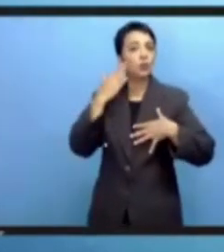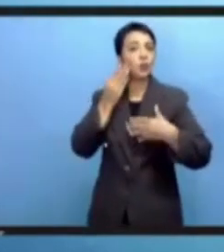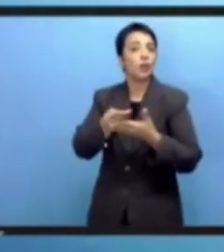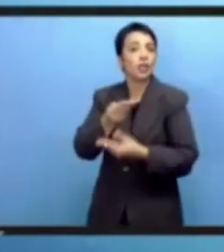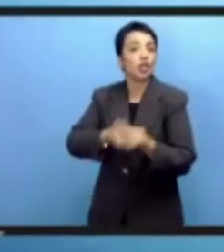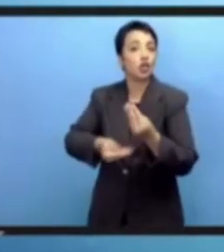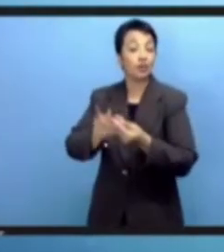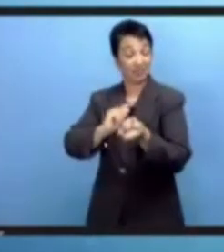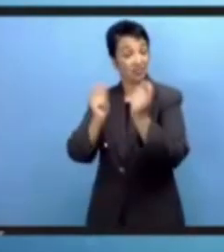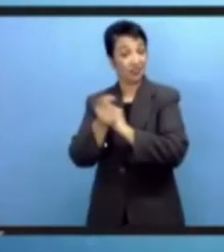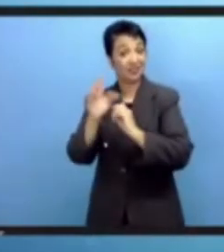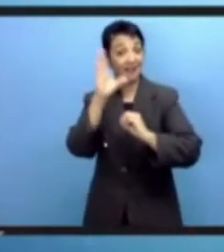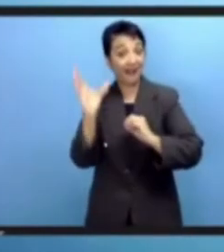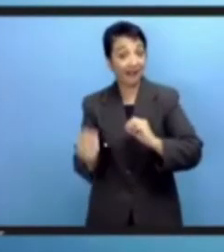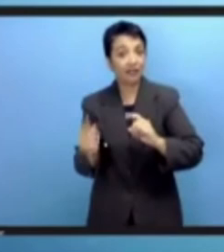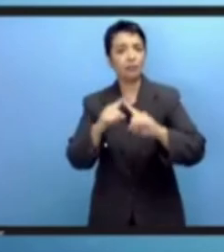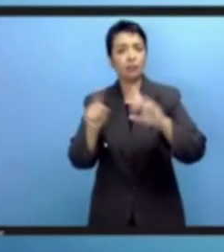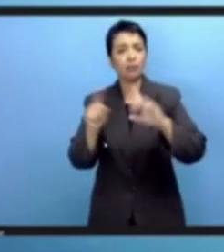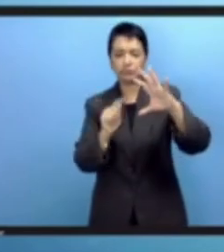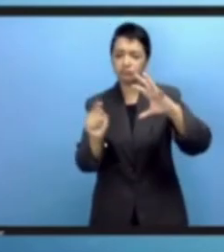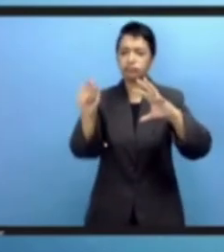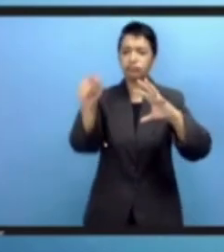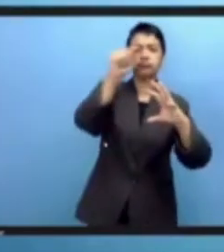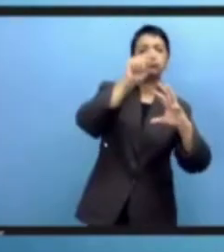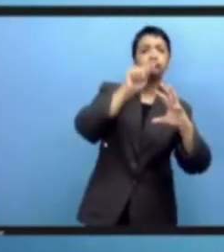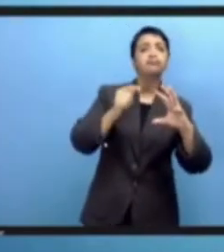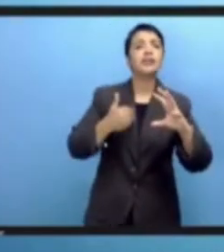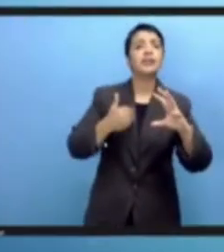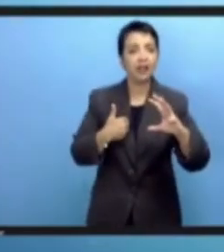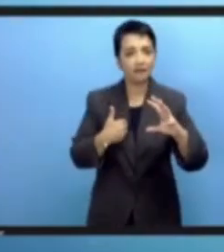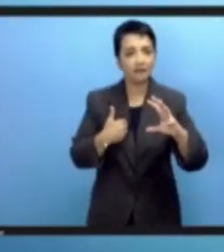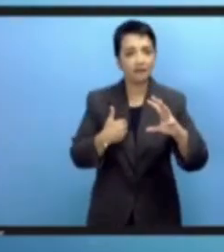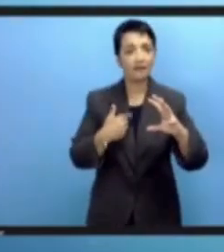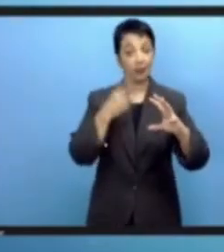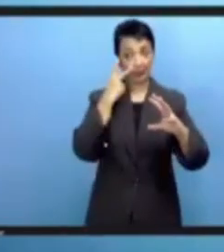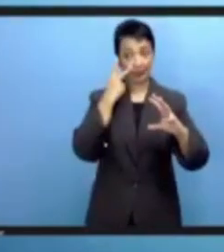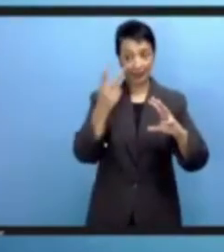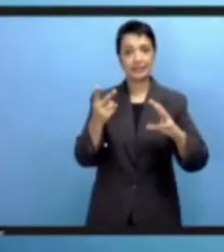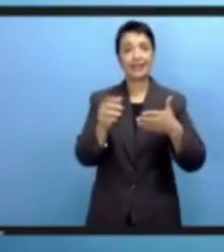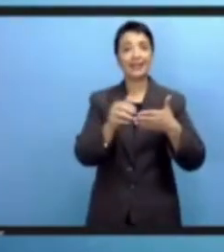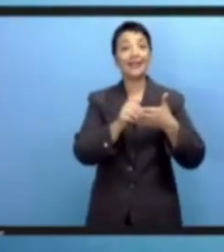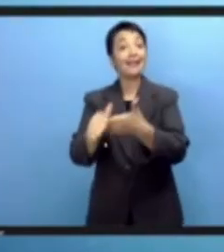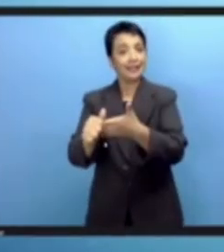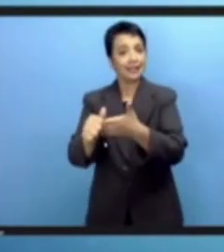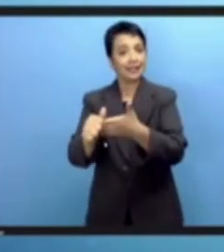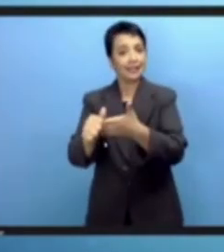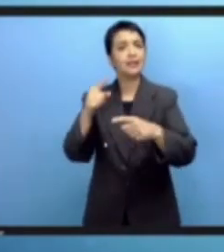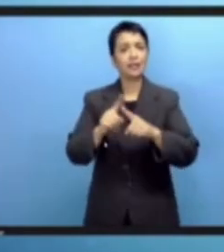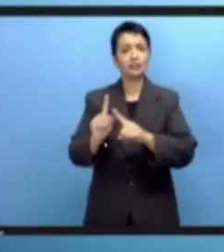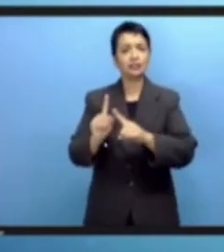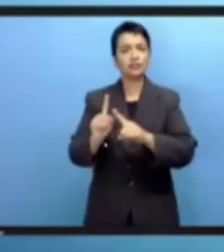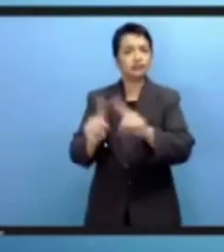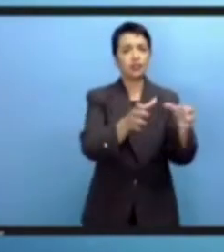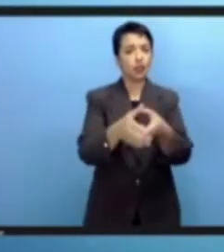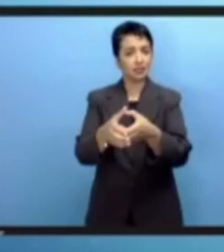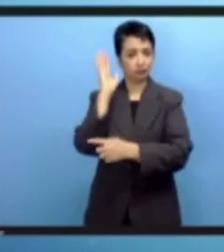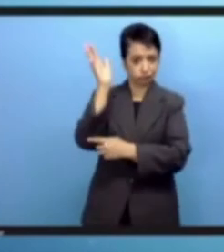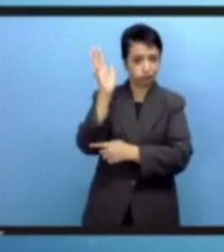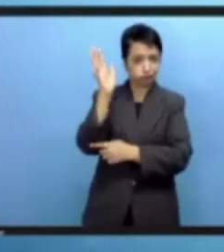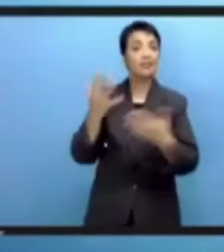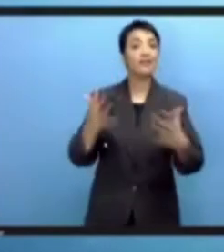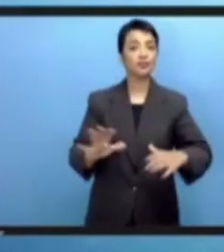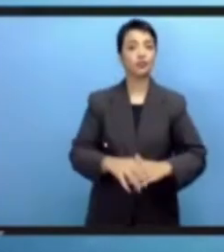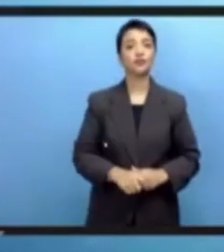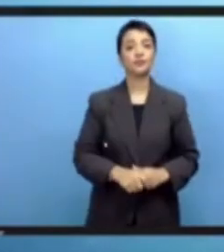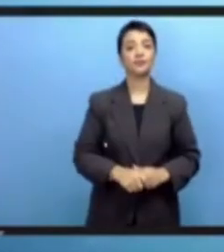المجتمعات وإجراء تعديلات اقتصادية في العديد من المجالات في أفريقيا وكما برهننا